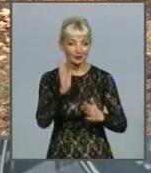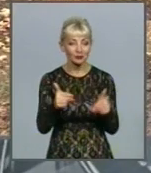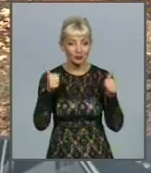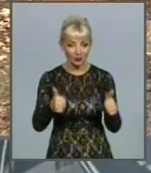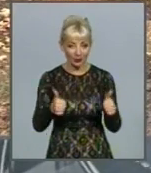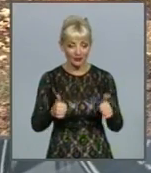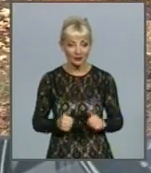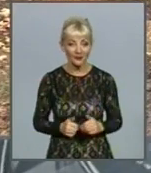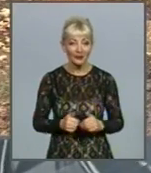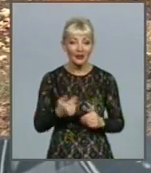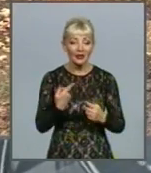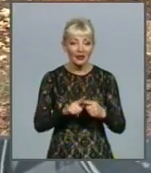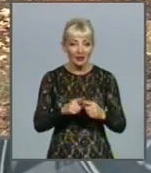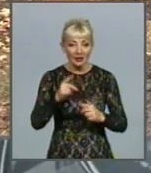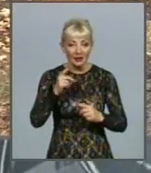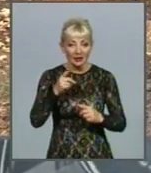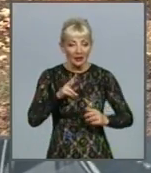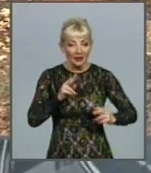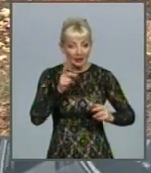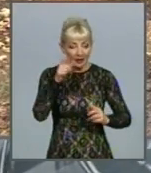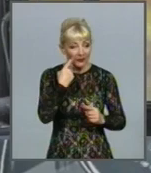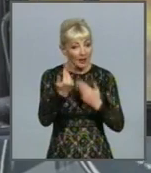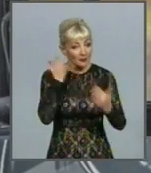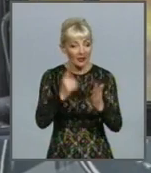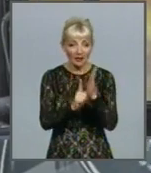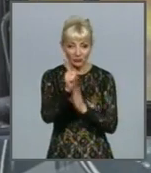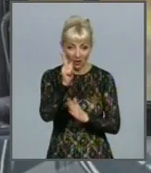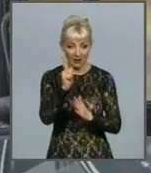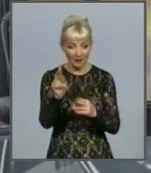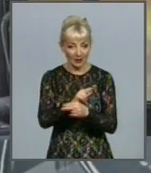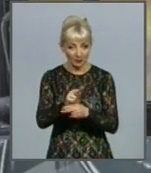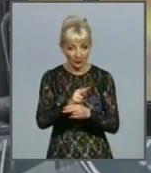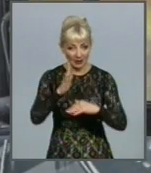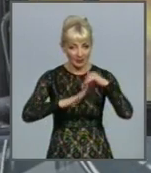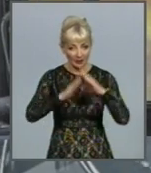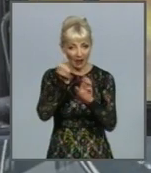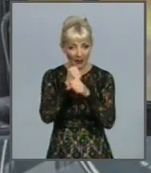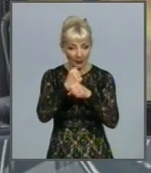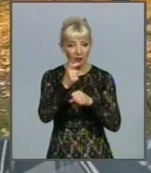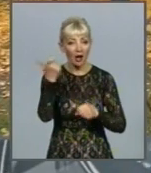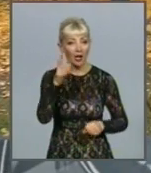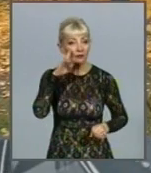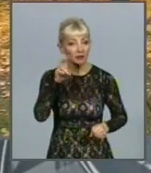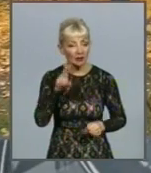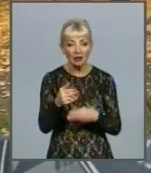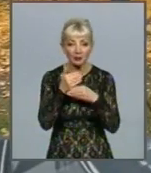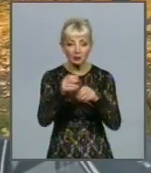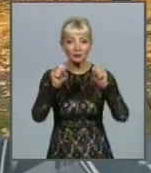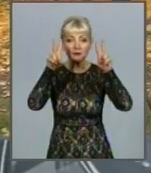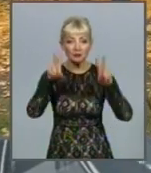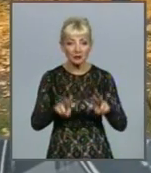Фахівець підприємства говорить, перед початком робіт спеціалістами лабораторії «Харківводоканалу» за допомогою